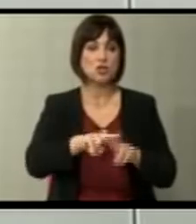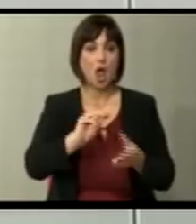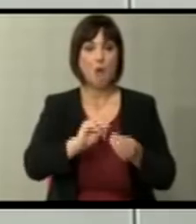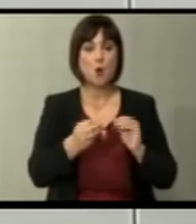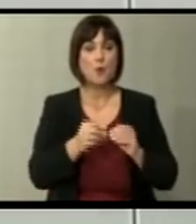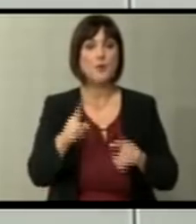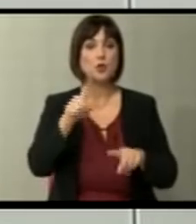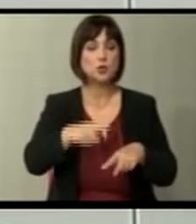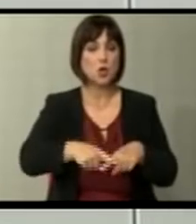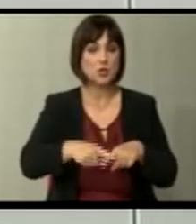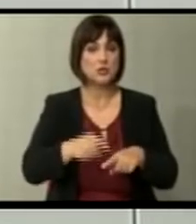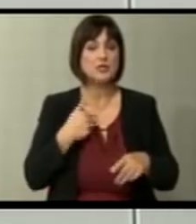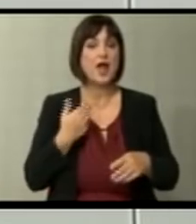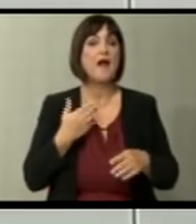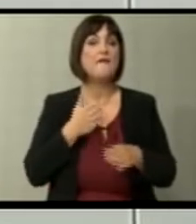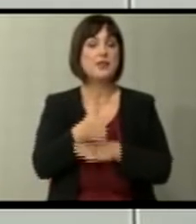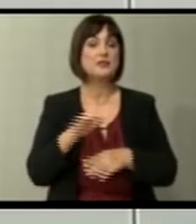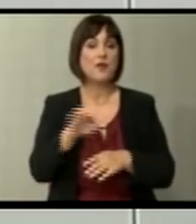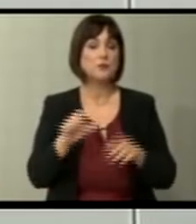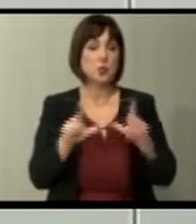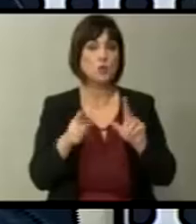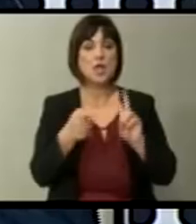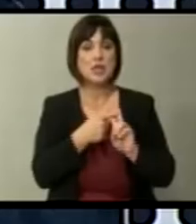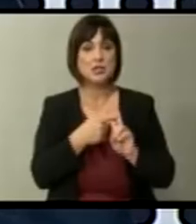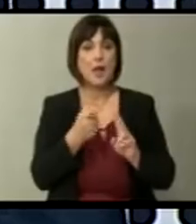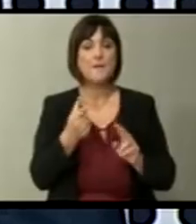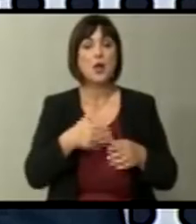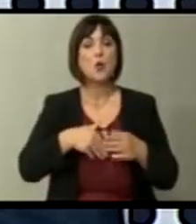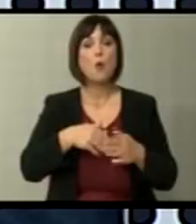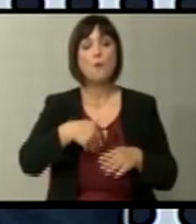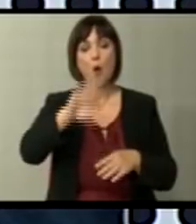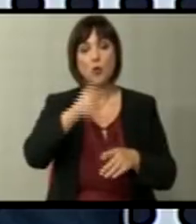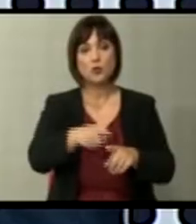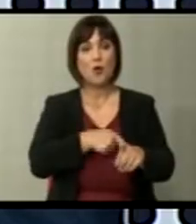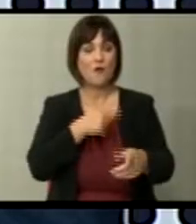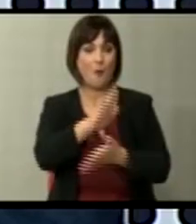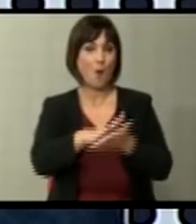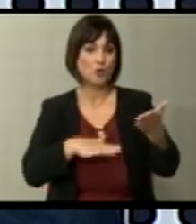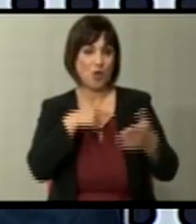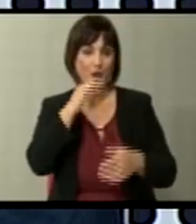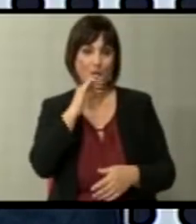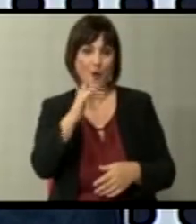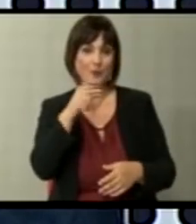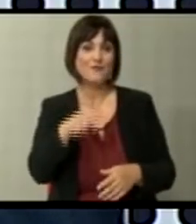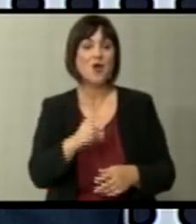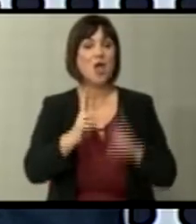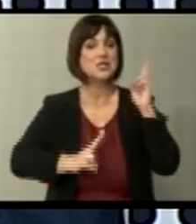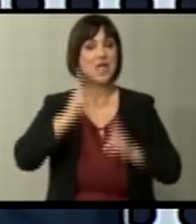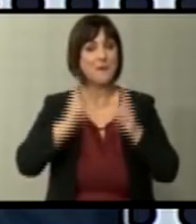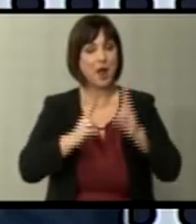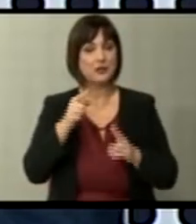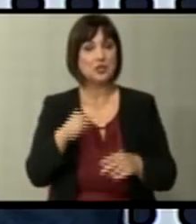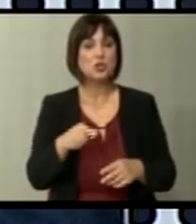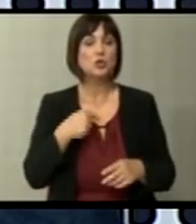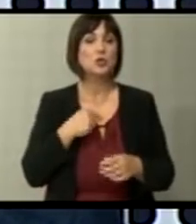проблем со Грција како предуслов за влез во ЕУ и во НАТО. Благодарам малку по-голем подолг во дебатата на соглед на